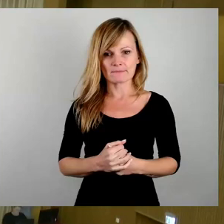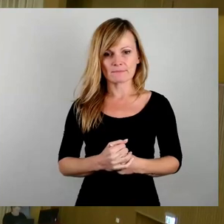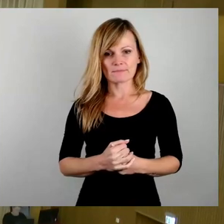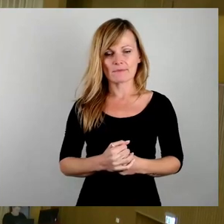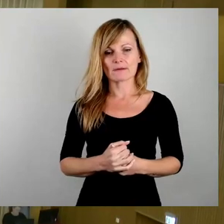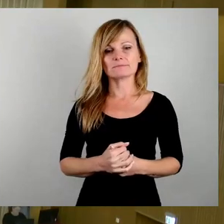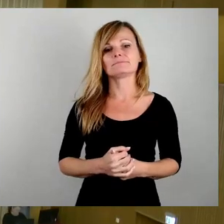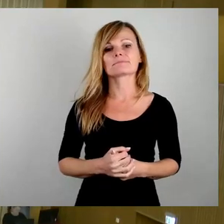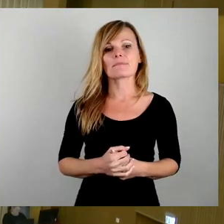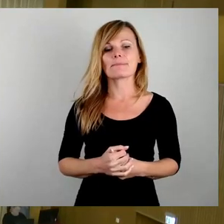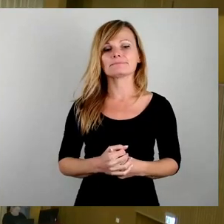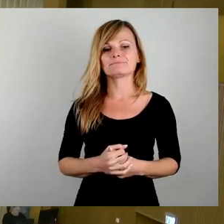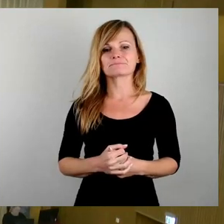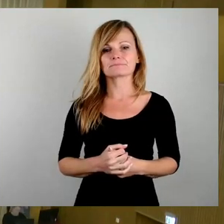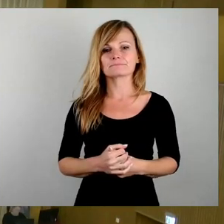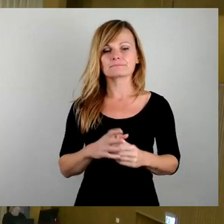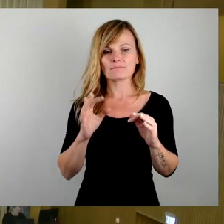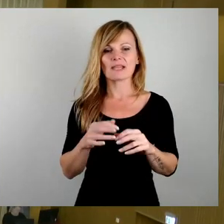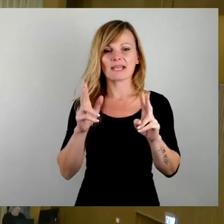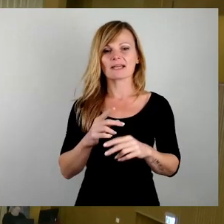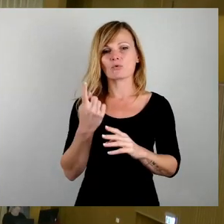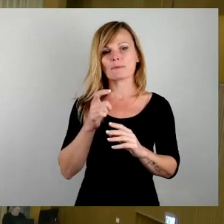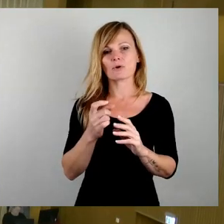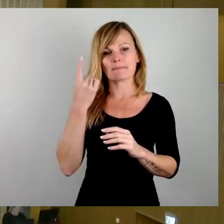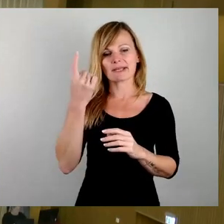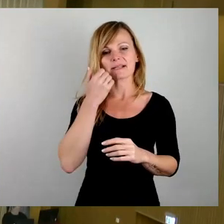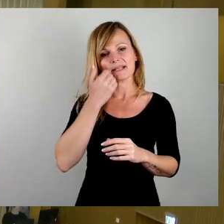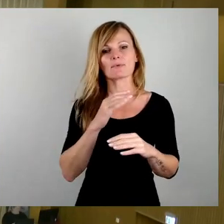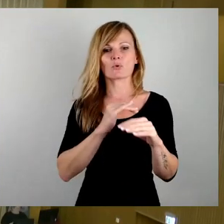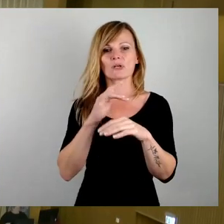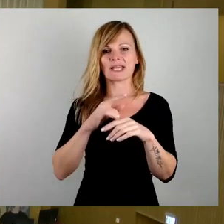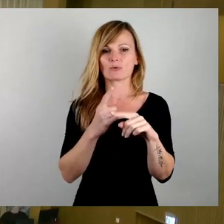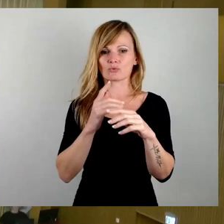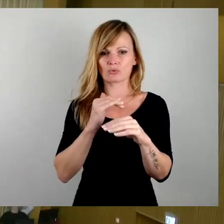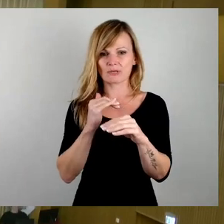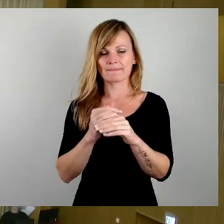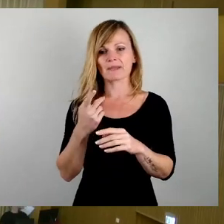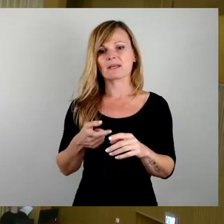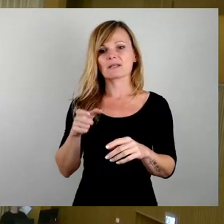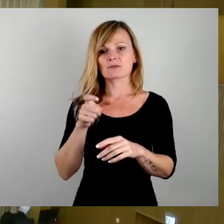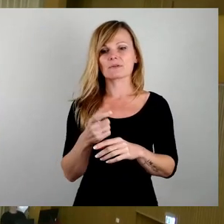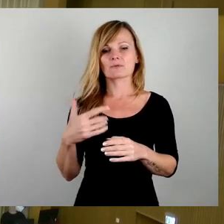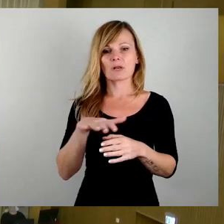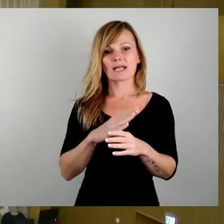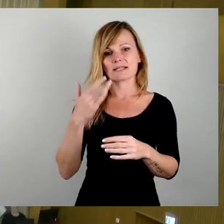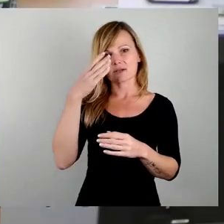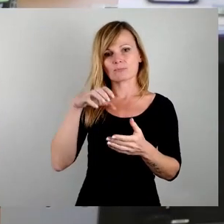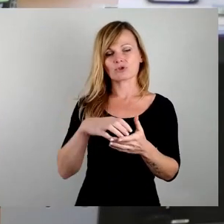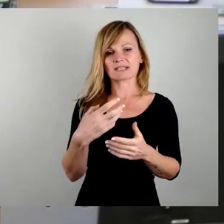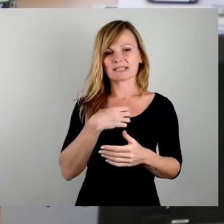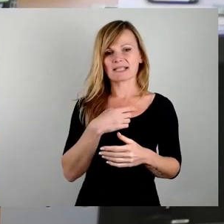Ja, sehr geehrter Oberbürgermeister, liebe Kolleginnen und Kollegen. Zuwendung der Landeshauptstadt Dresden für den Ausbau